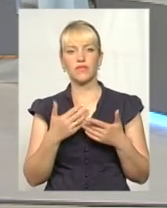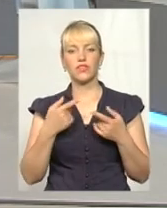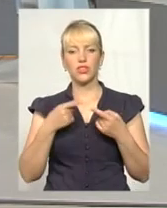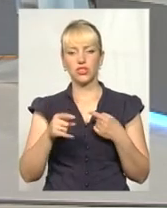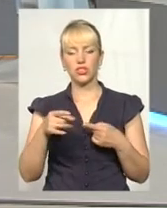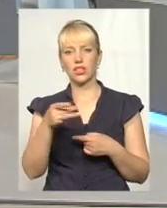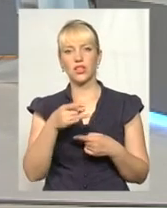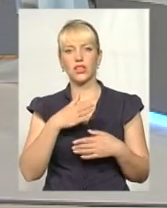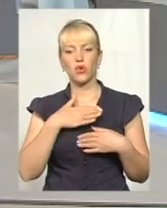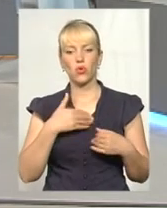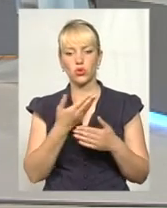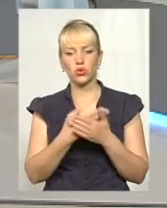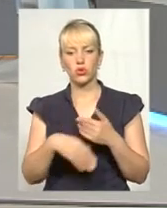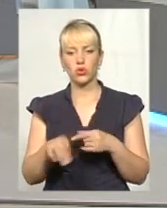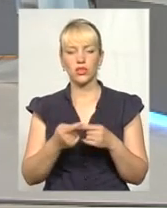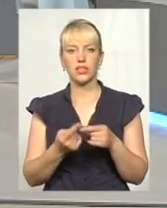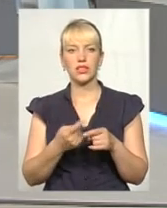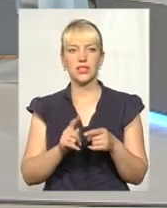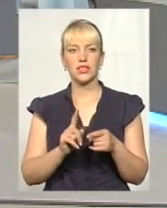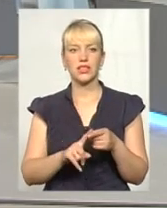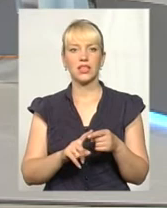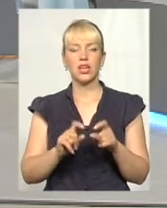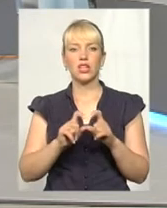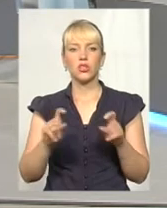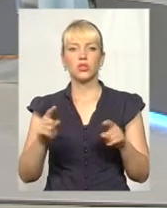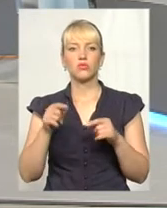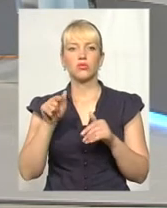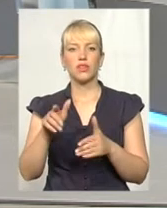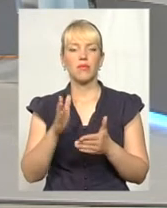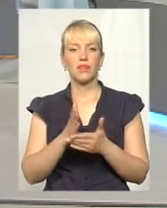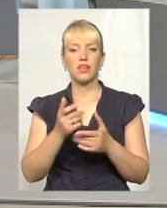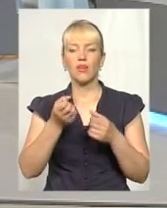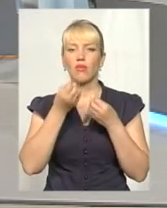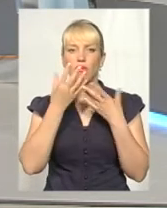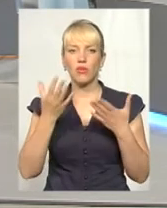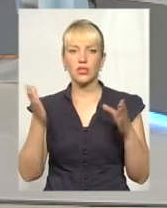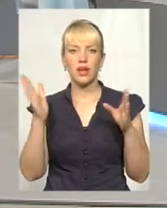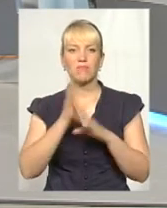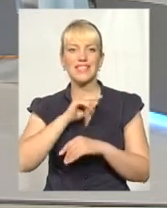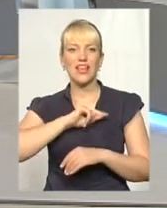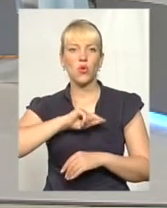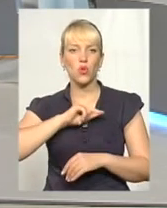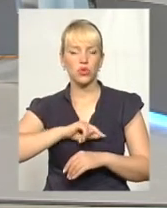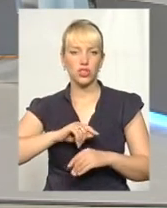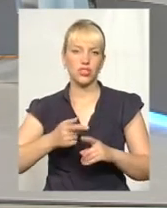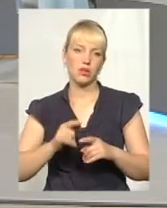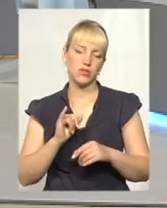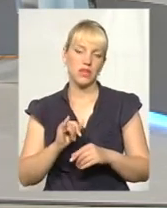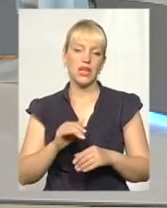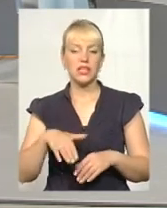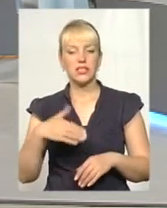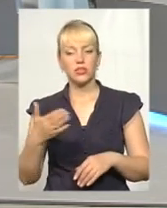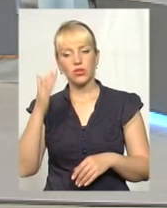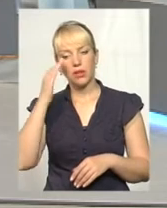не хочуть з цих шкіл уходити, тому що там створені хороша психологічна атмосфера і сторони дітей, і сторони батьків.